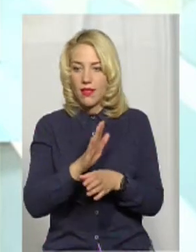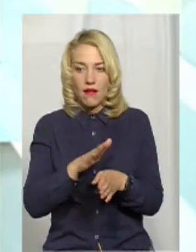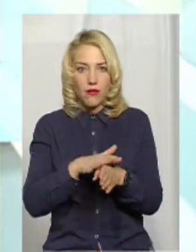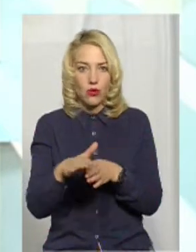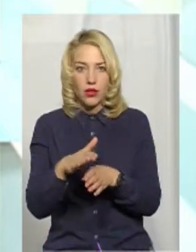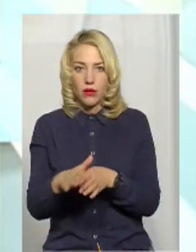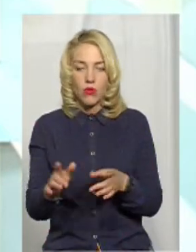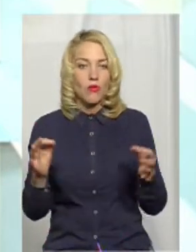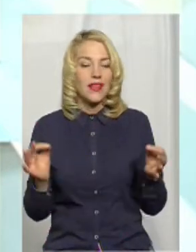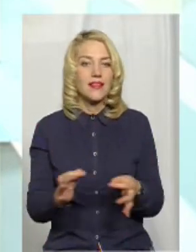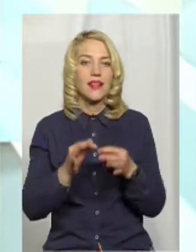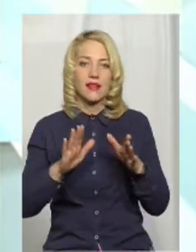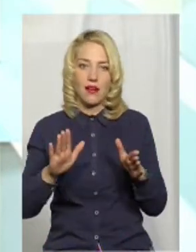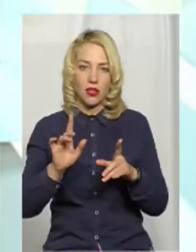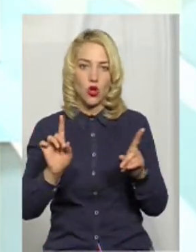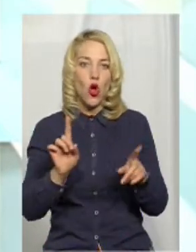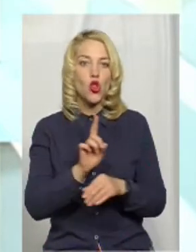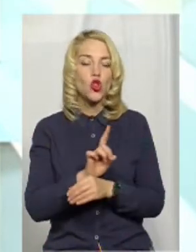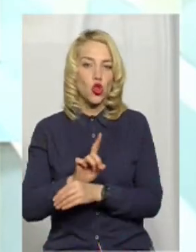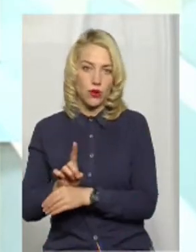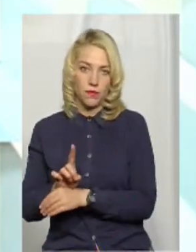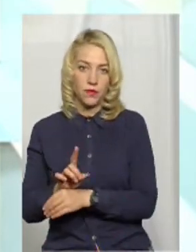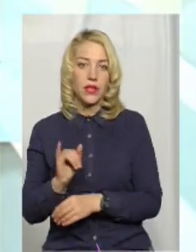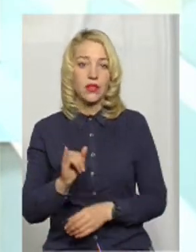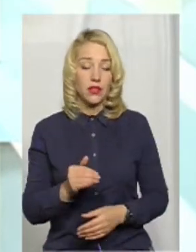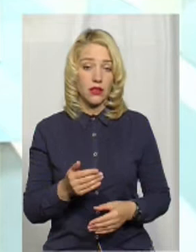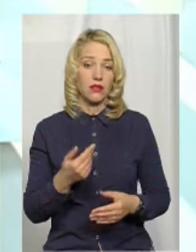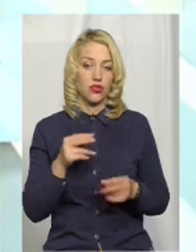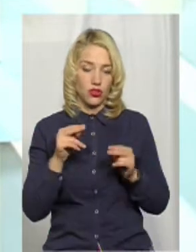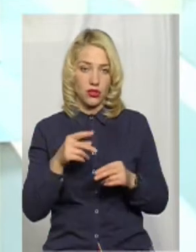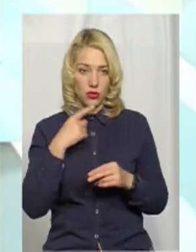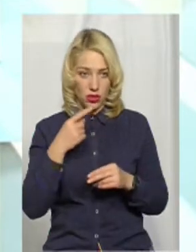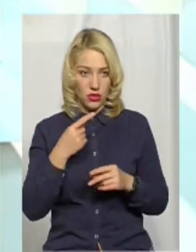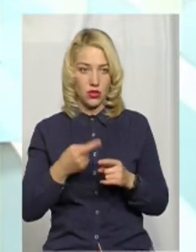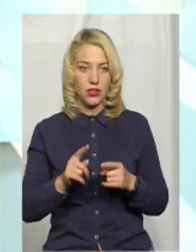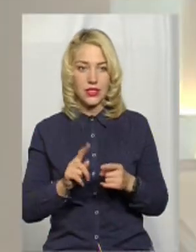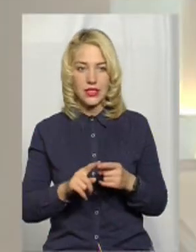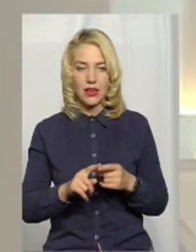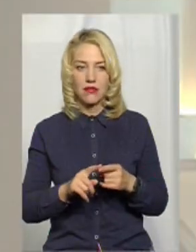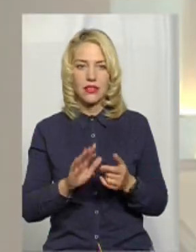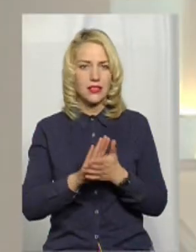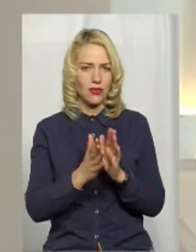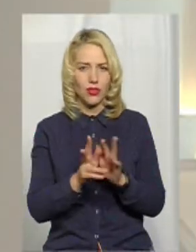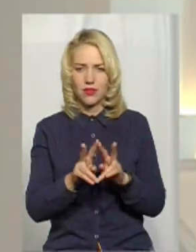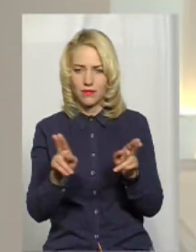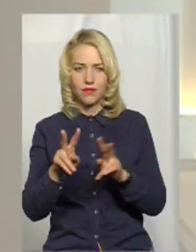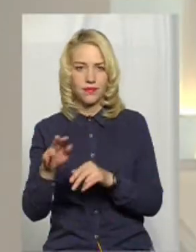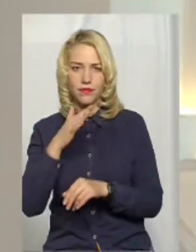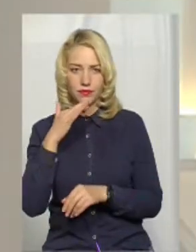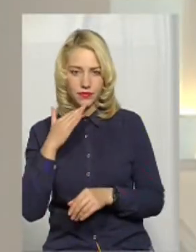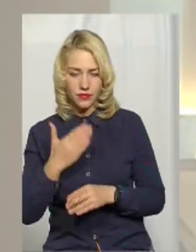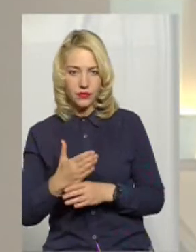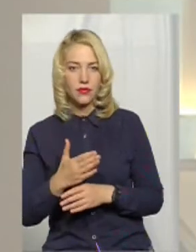ну, ніяких норм. І, чесно кажучи, це пожирена ситуація по всій країні станом на сьогодні.